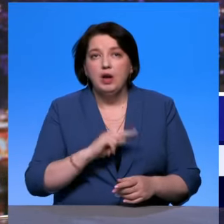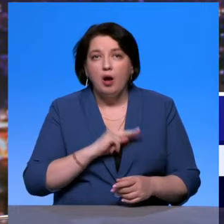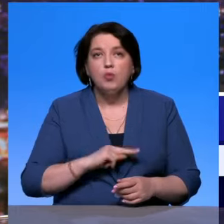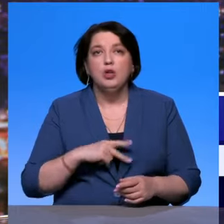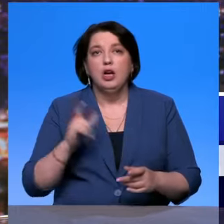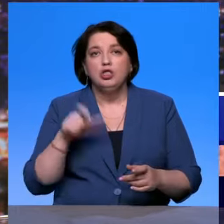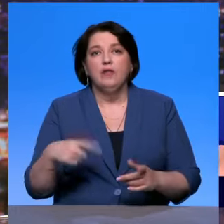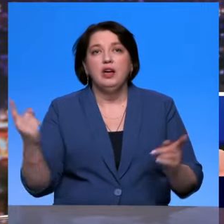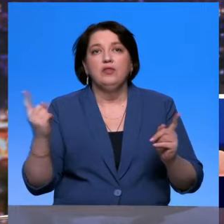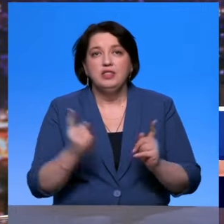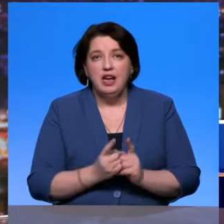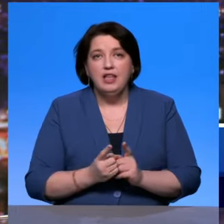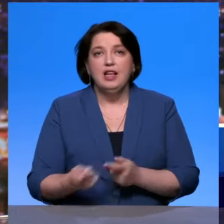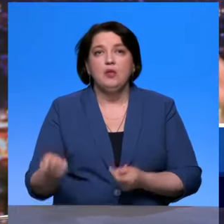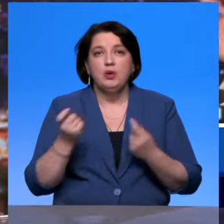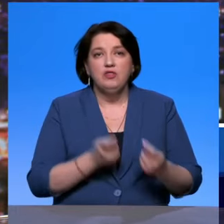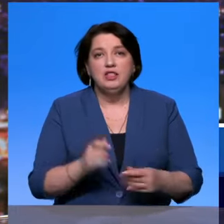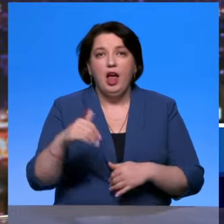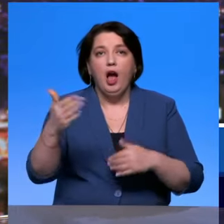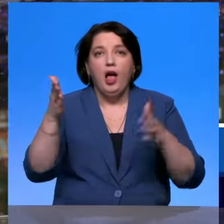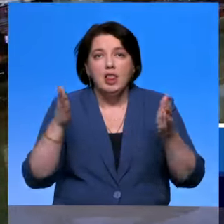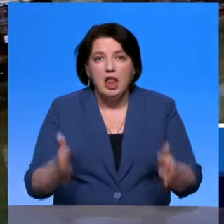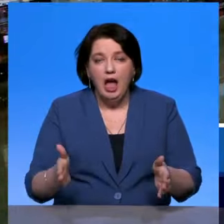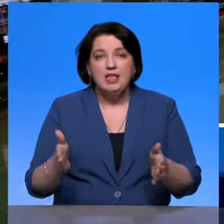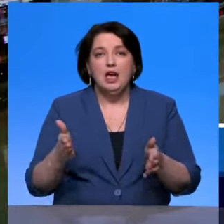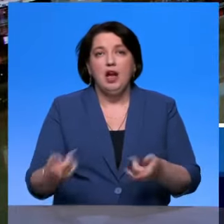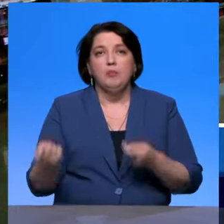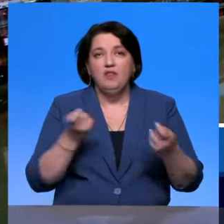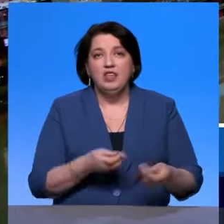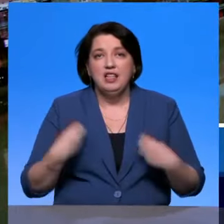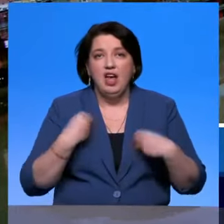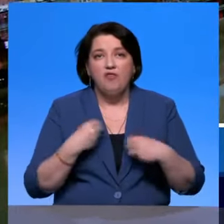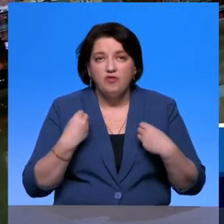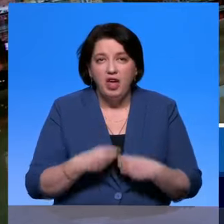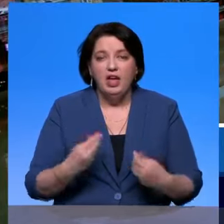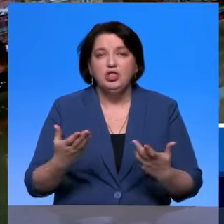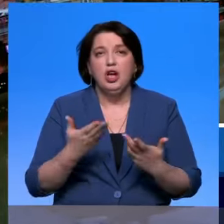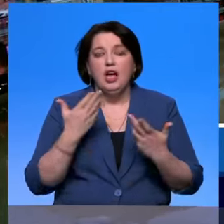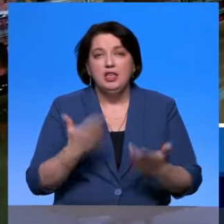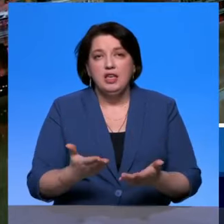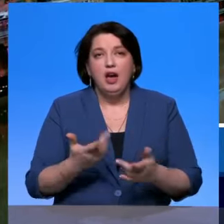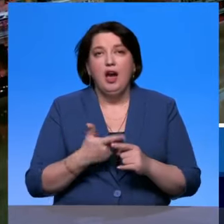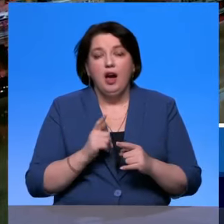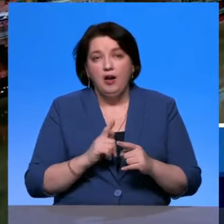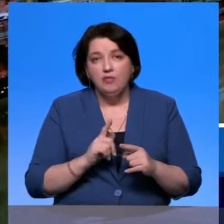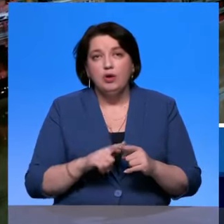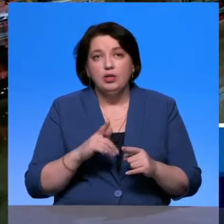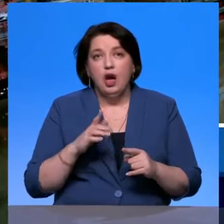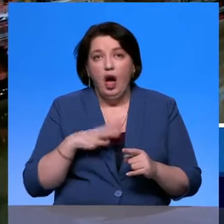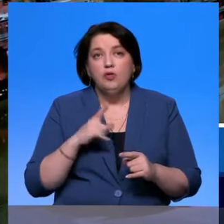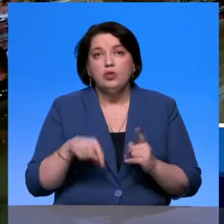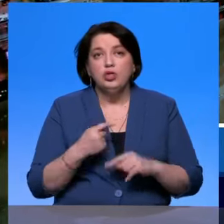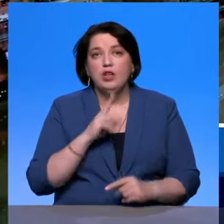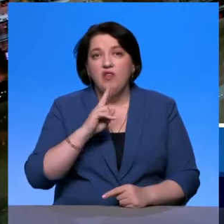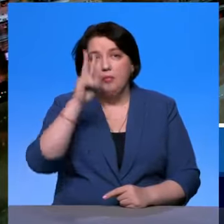а он там через месяц, через два, через полгода, бац, и уехал, это еще новое, новому оплачивая, опять издержки несет государство, ну вот с этой точки зрения,